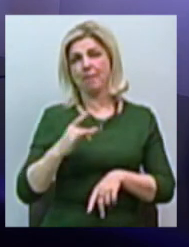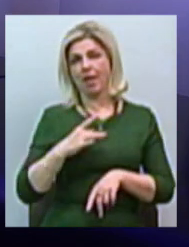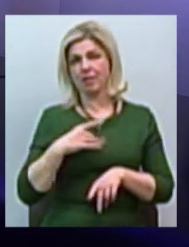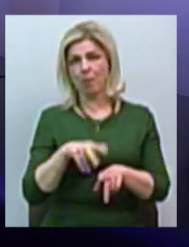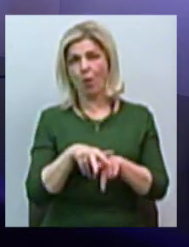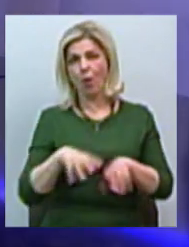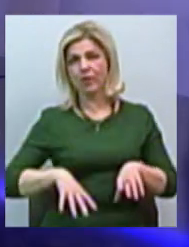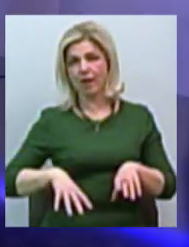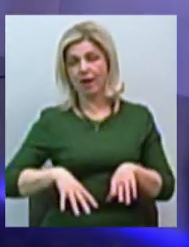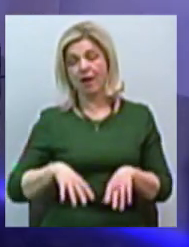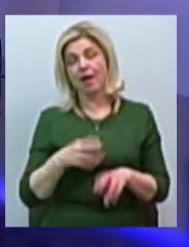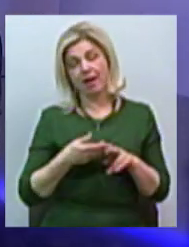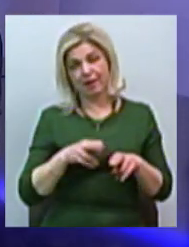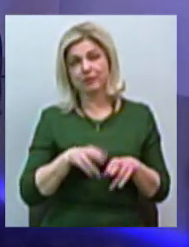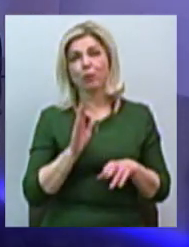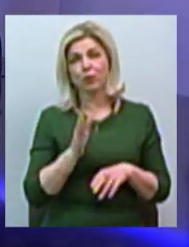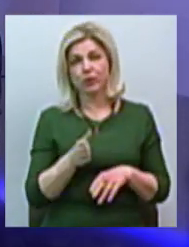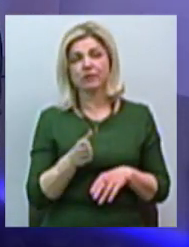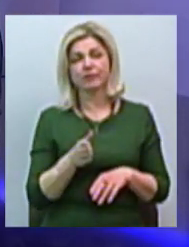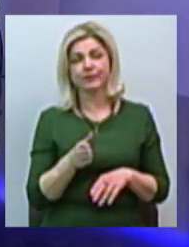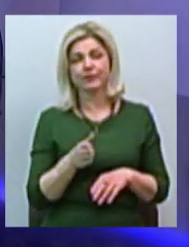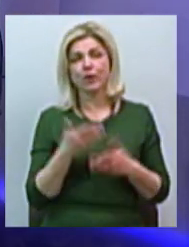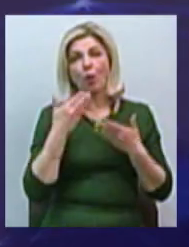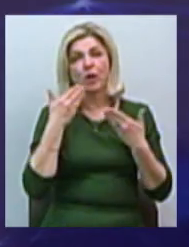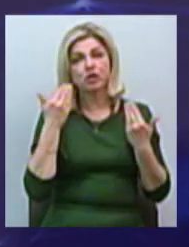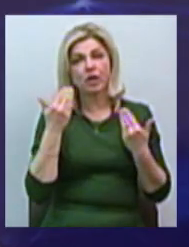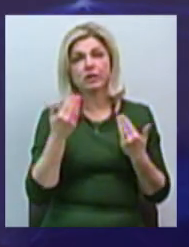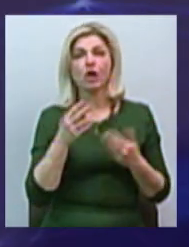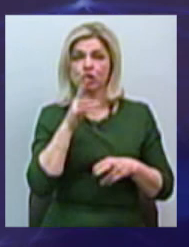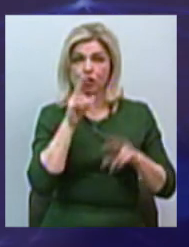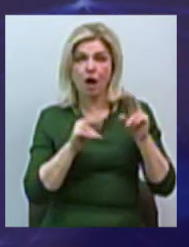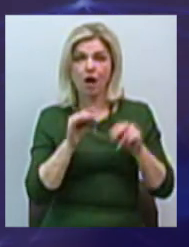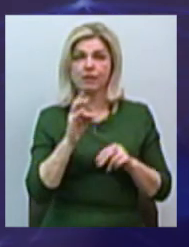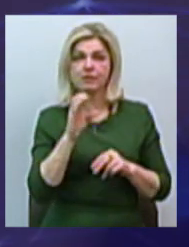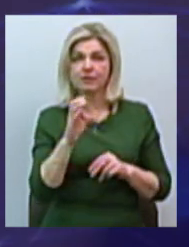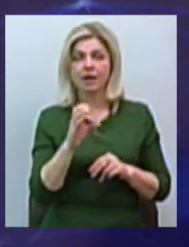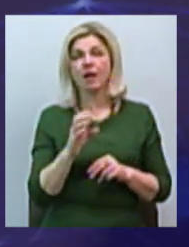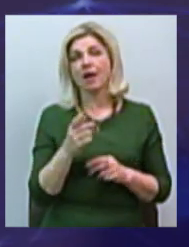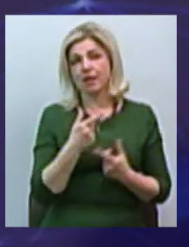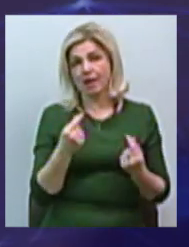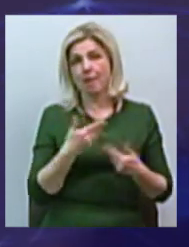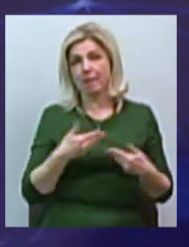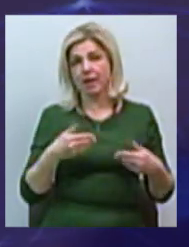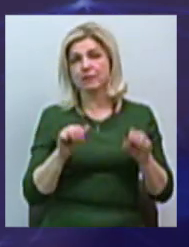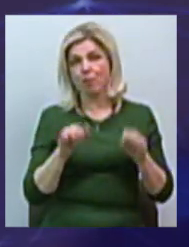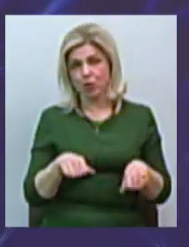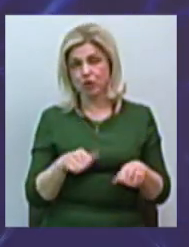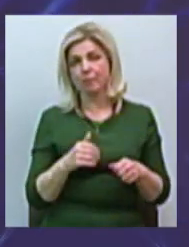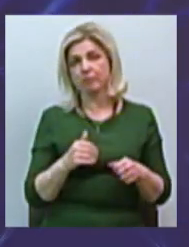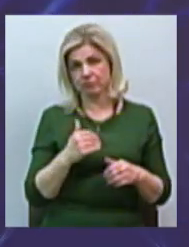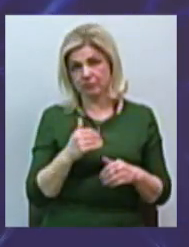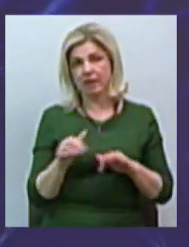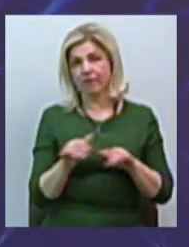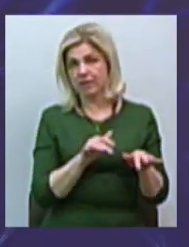тим не мене, в любом случае, це буде облегчення, буде шанс, який ми зможемо двигатися в цьому направліні.